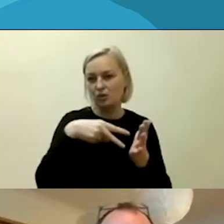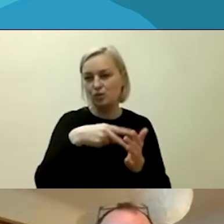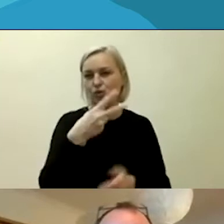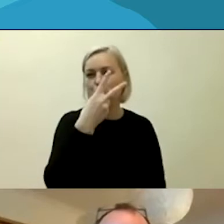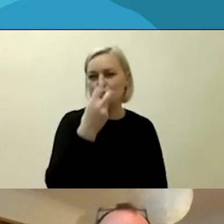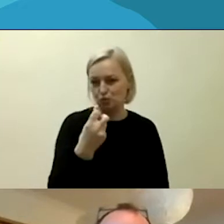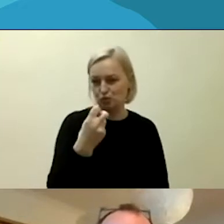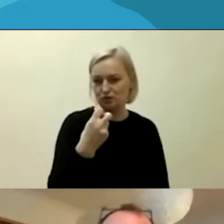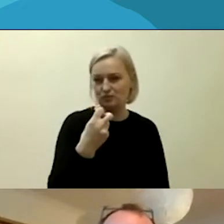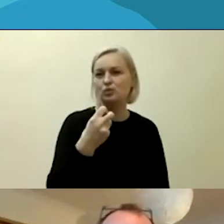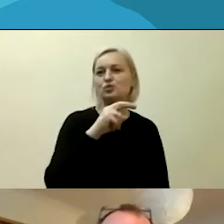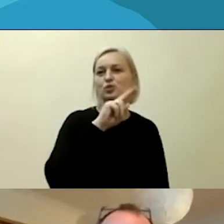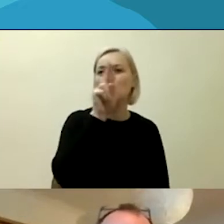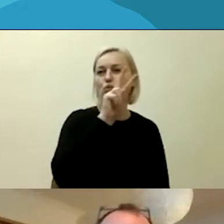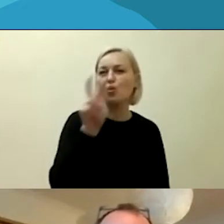metus.